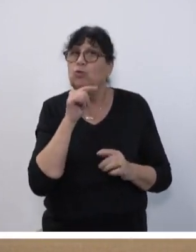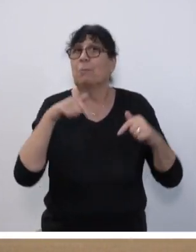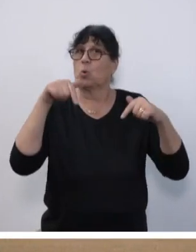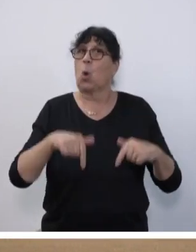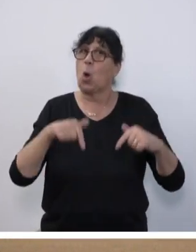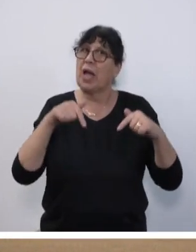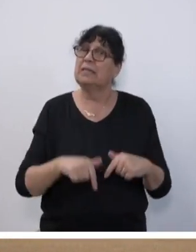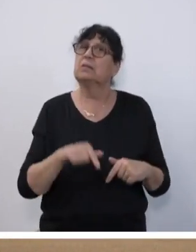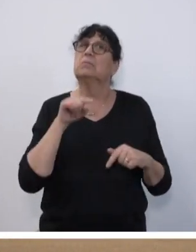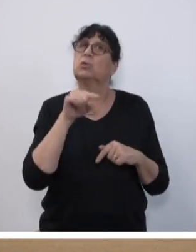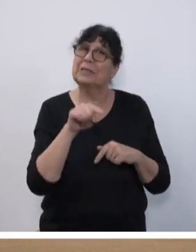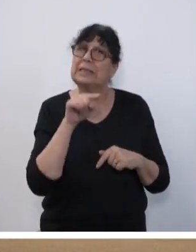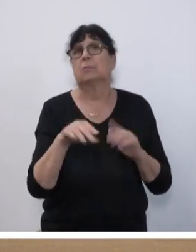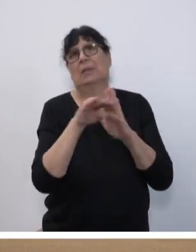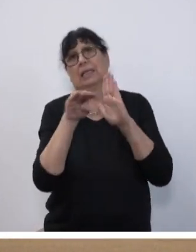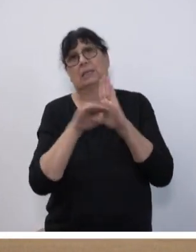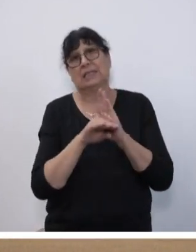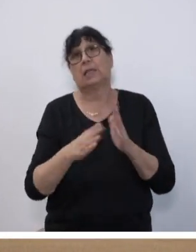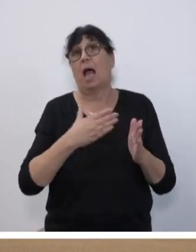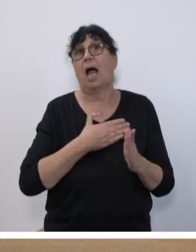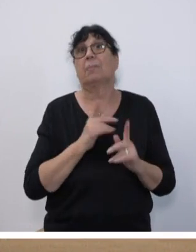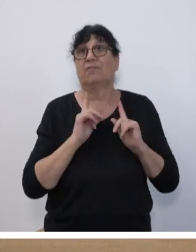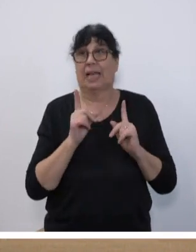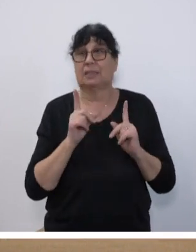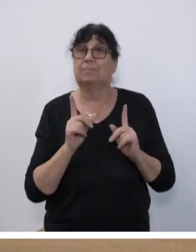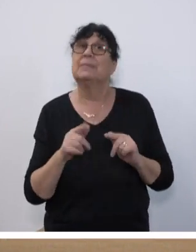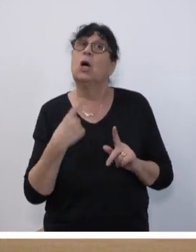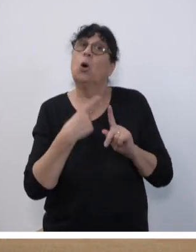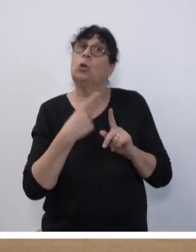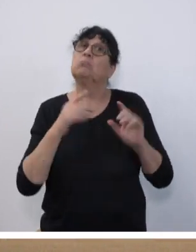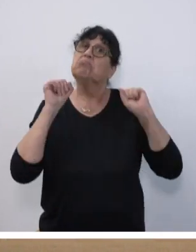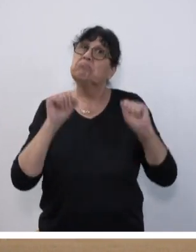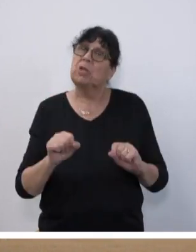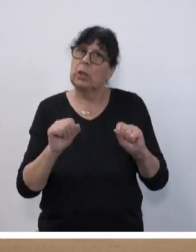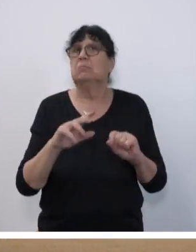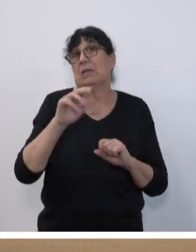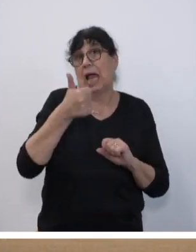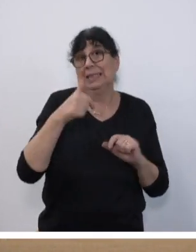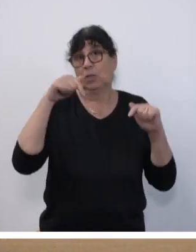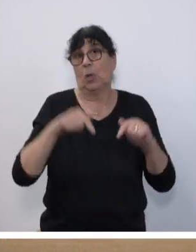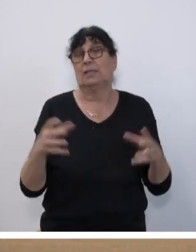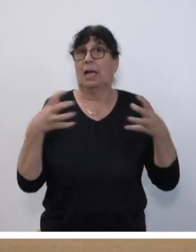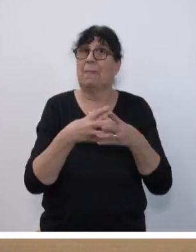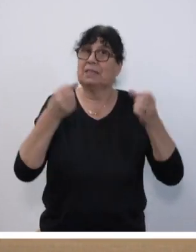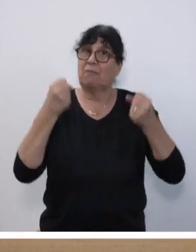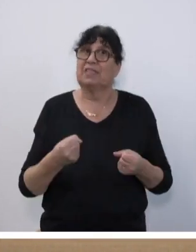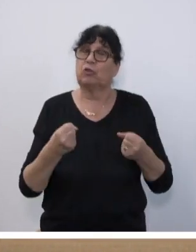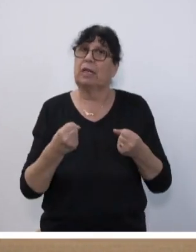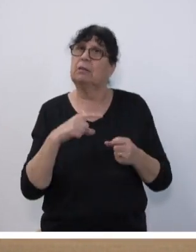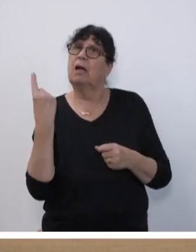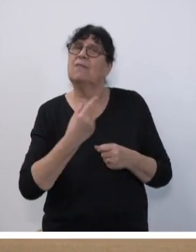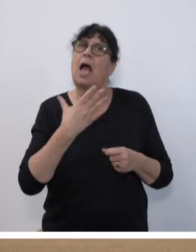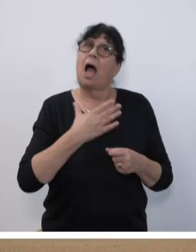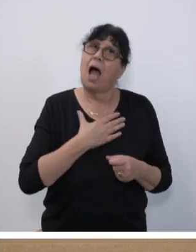für dieses Gesetz in erster Linie haben werden. Und wir können vor allen Dingen eins heute gemeinsam feststellen, wir haben